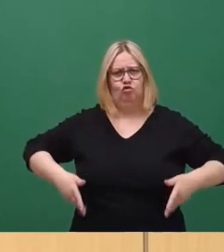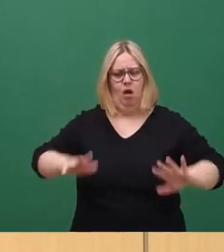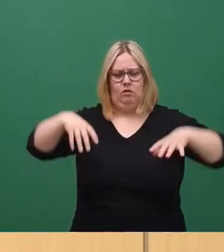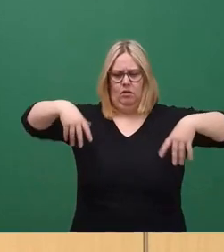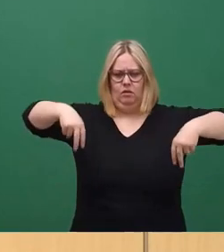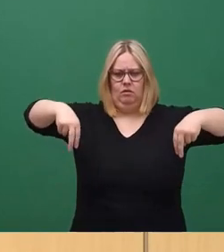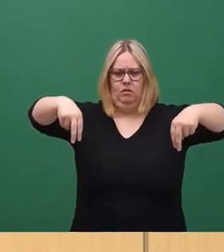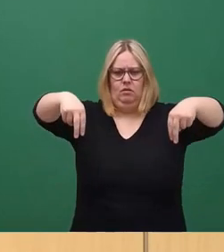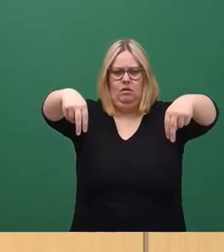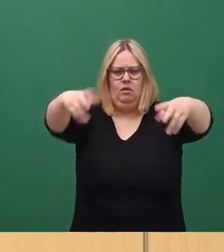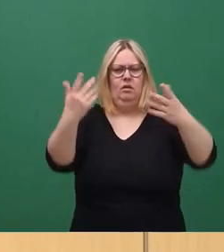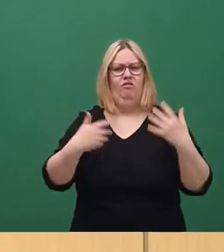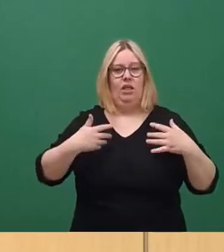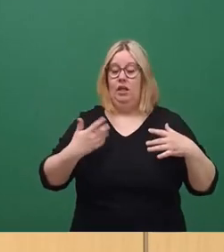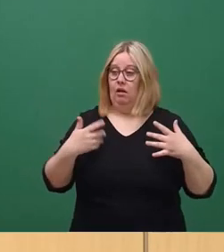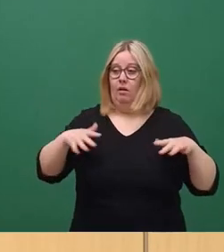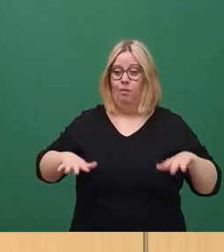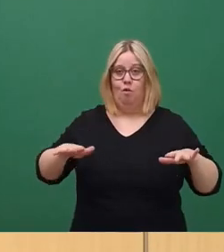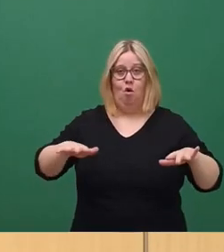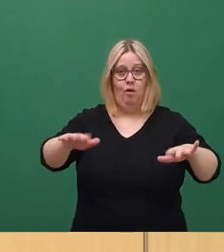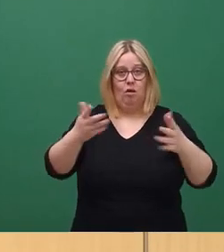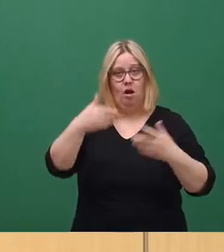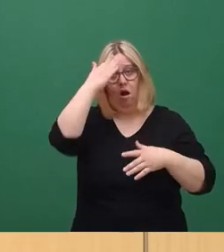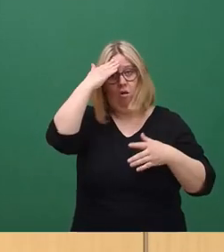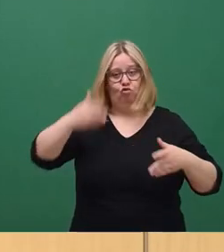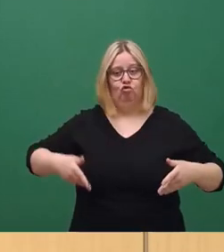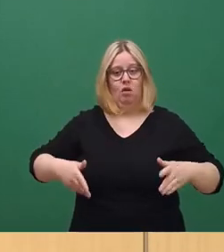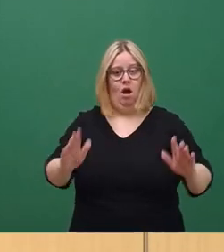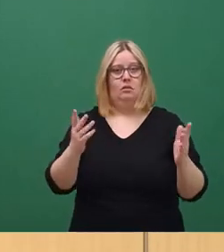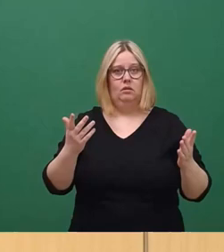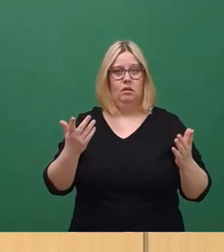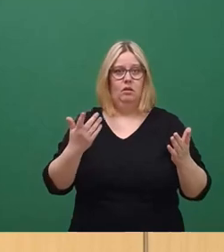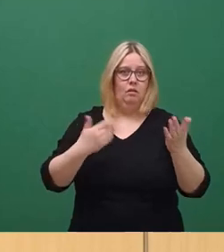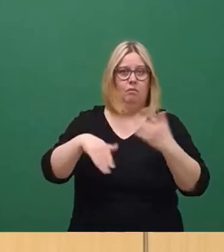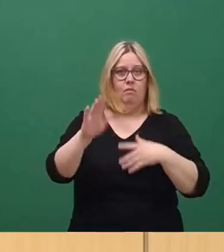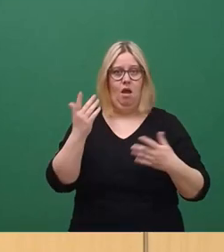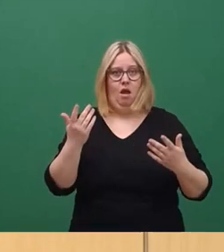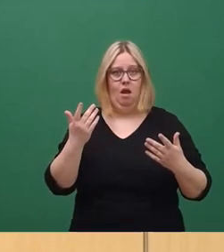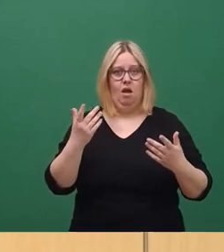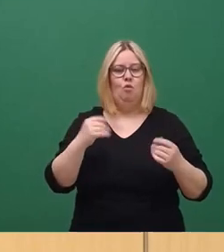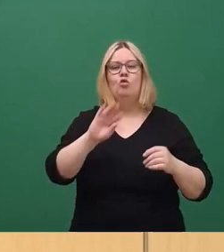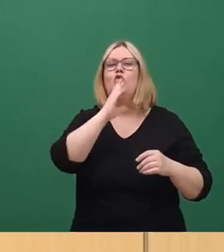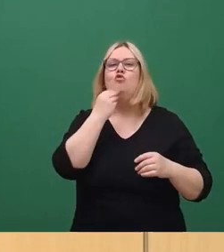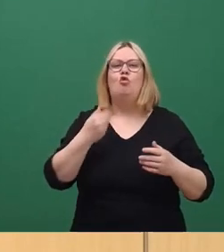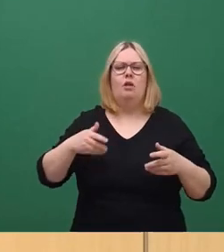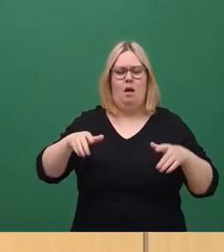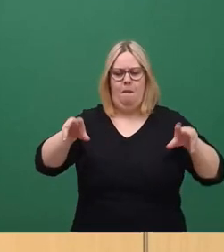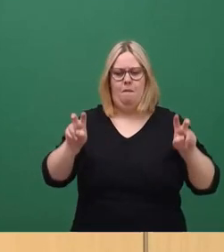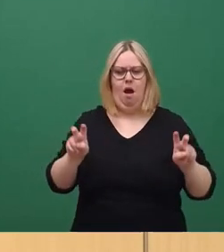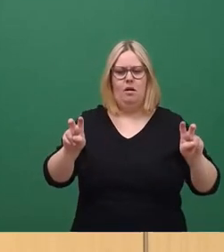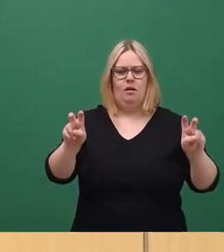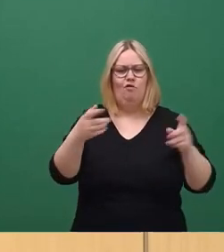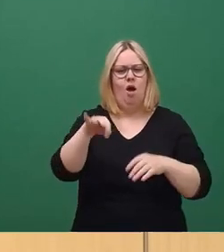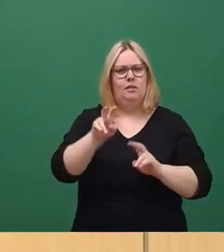Die Möblierung war auf der gesamten Hauptstraße und zwar viel intensiver als heute. Diese wunderschönen Bänke, wo es ja auch einzelne Sitze gibt,